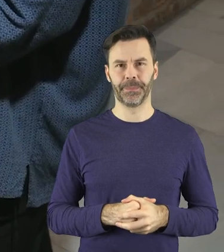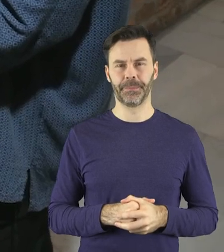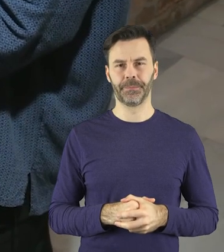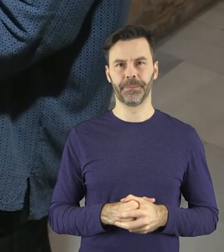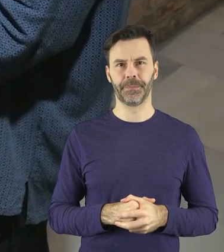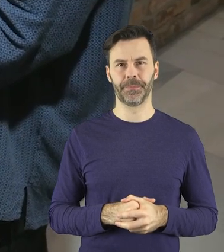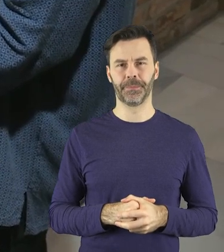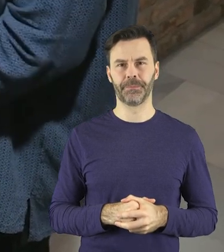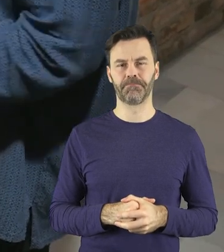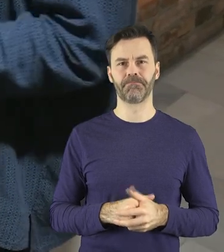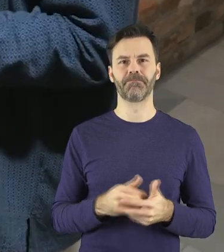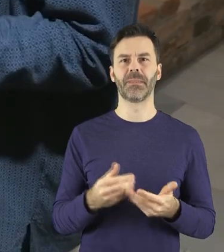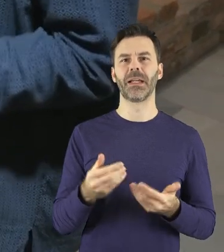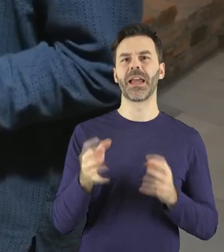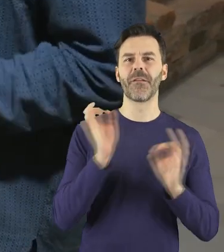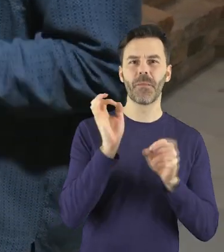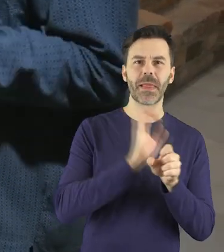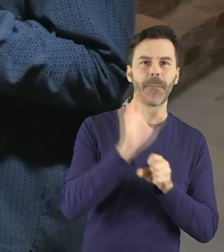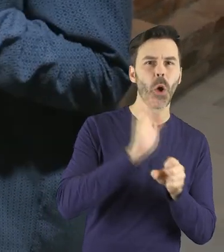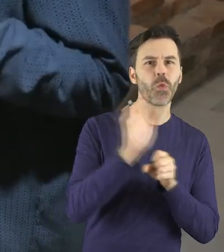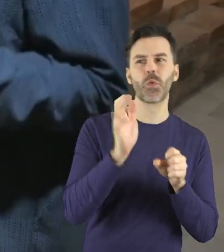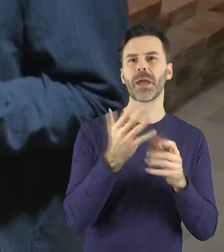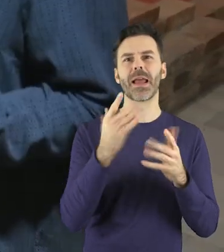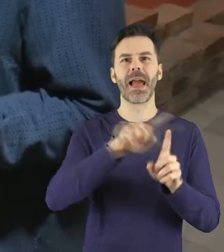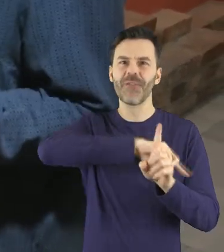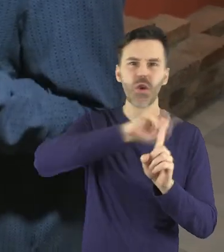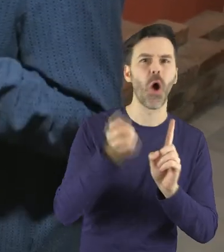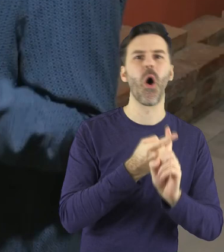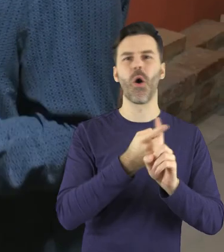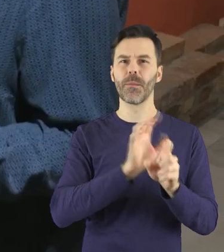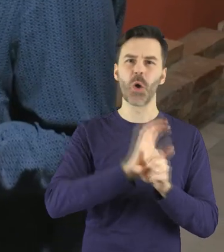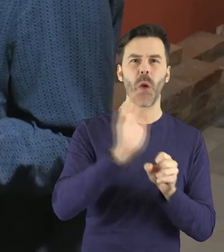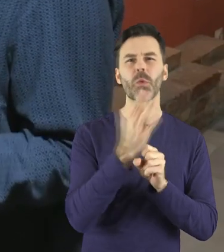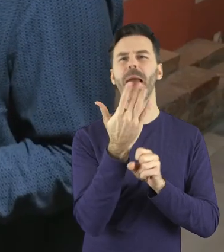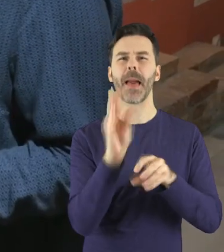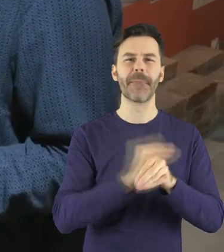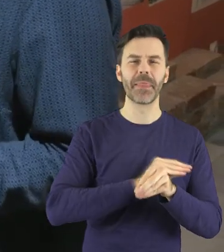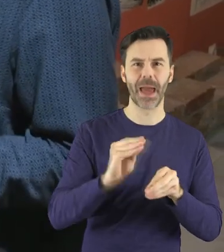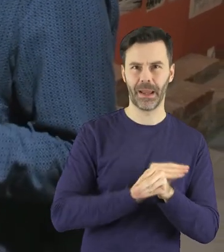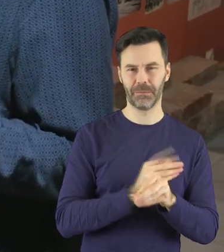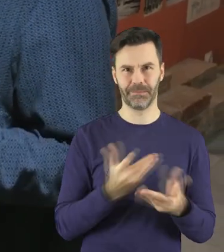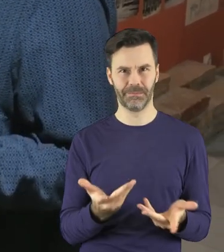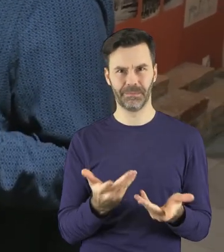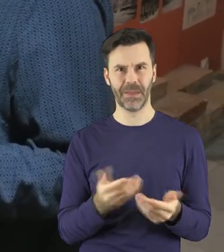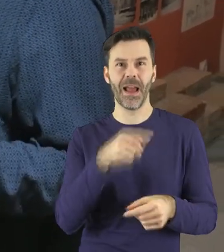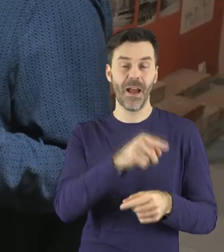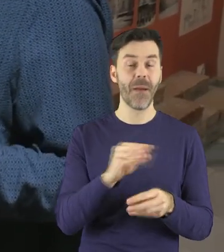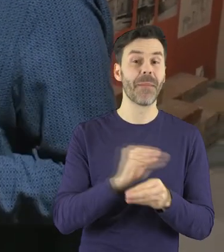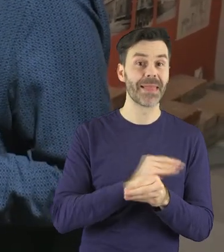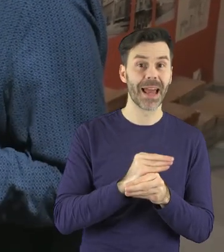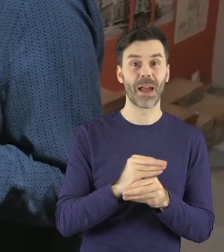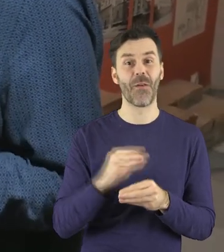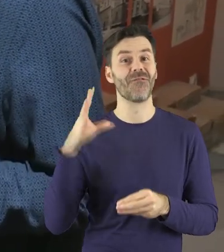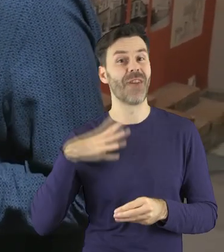informacje o produkcji, ile tkanin było w roku produkowanych, jaka jest